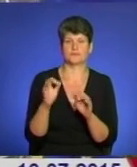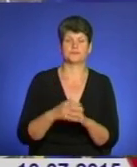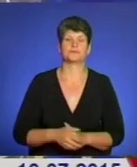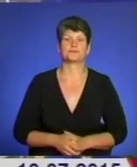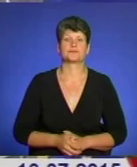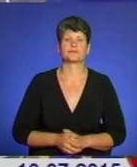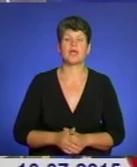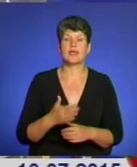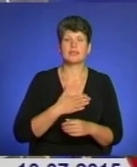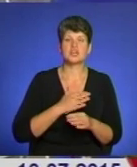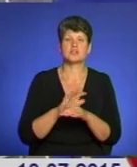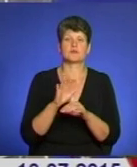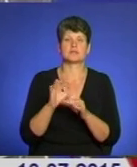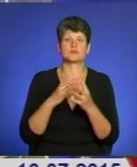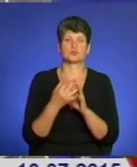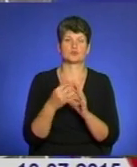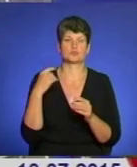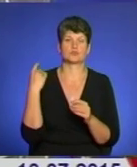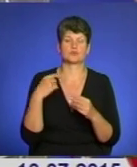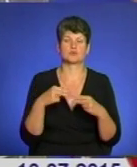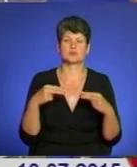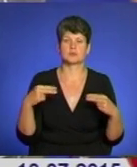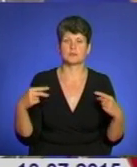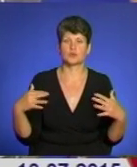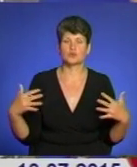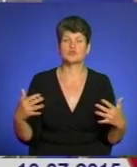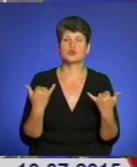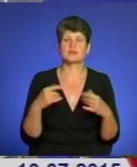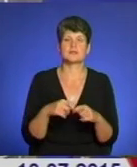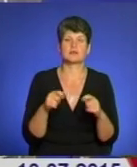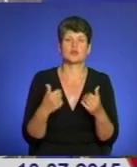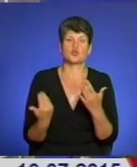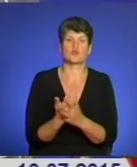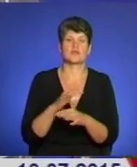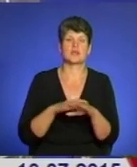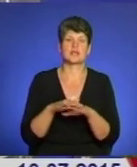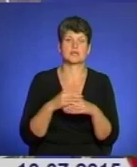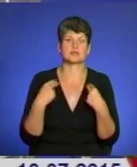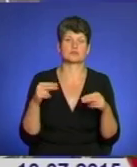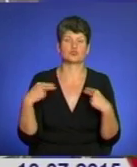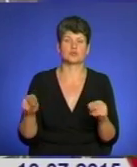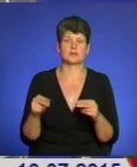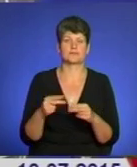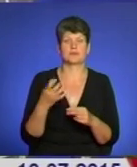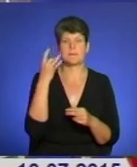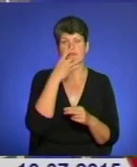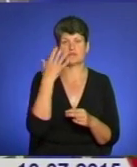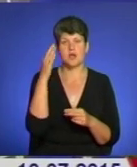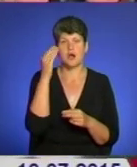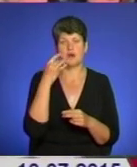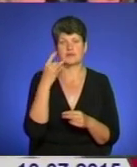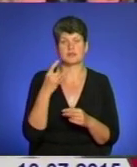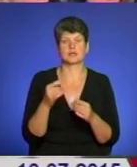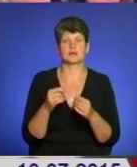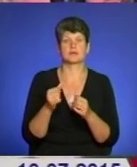Наші виробники сільськогосподарської продукції сьогодні відкривають для себе нові ринки збуту, зокрема, Північної Африки та Близького Сходу.